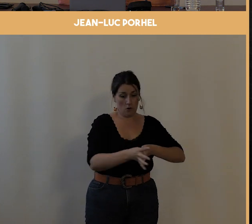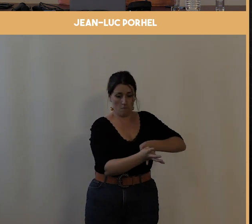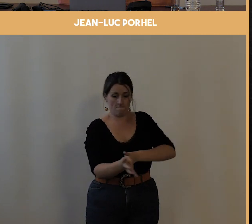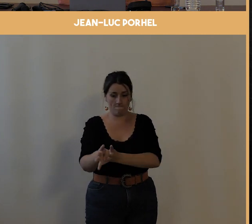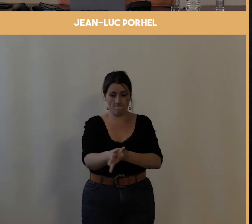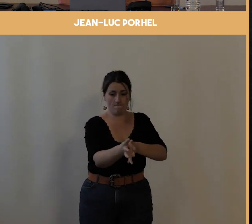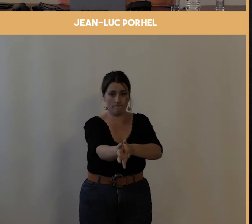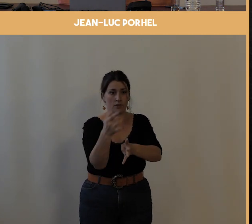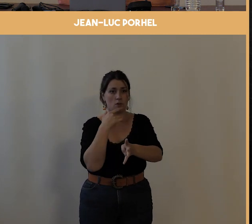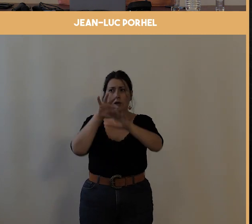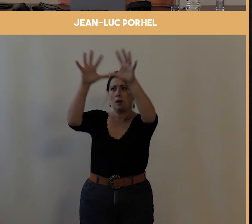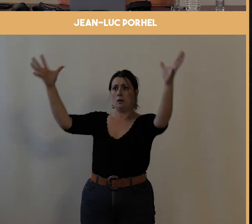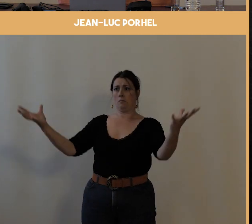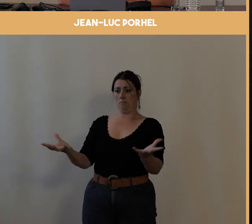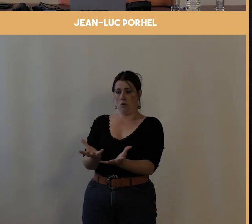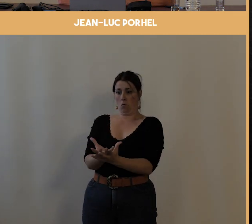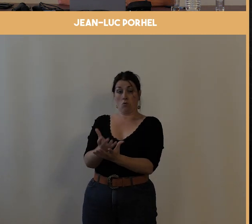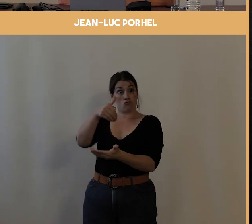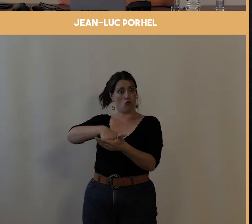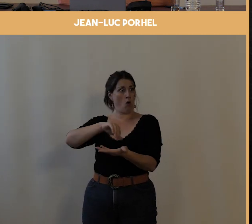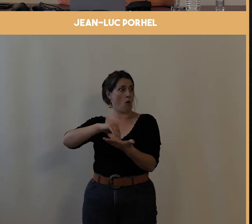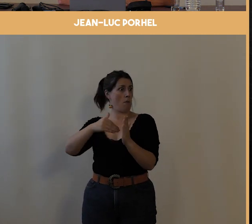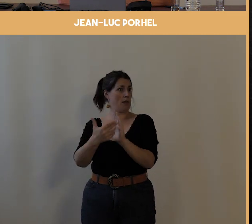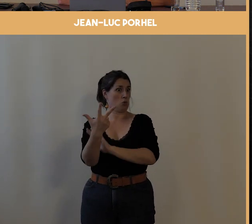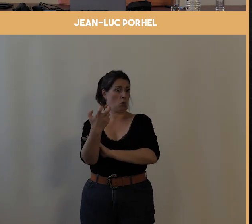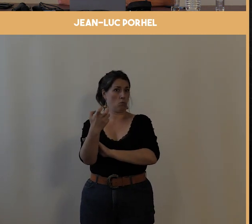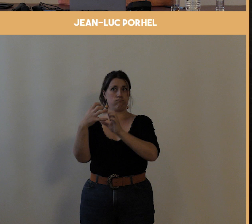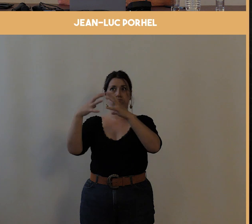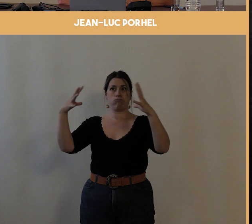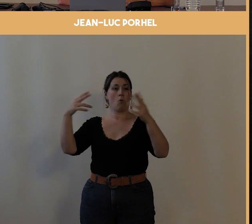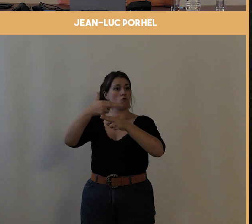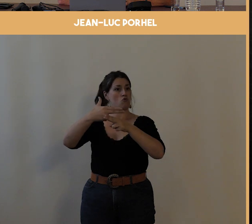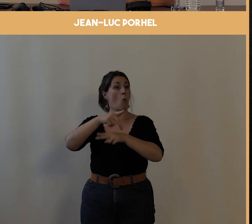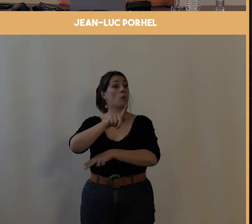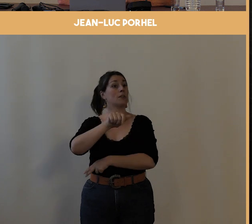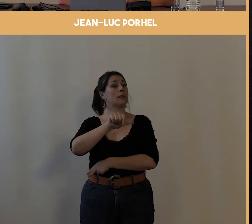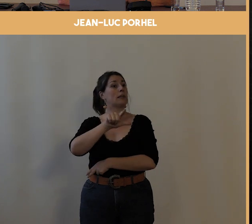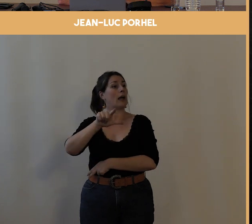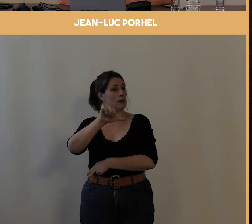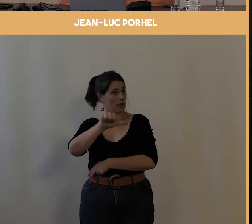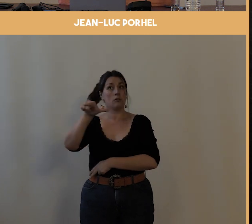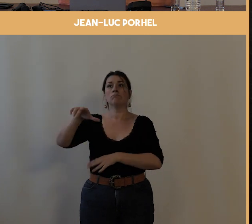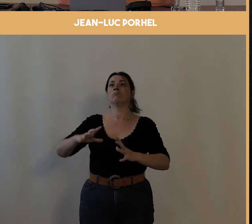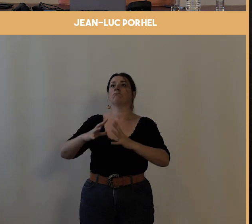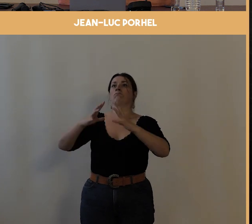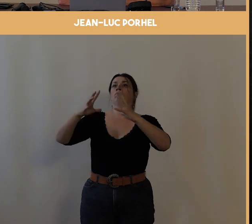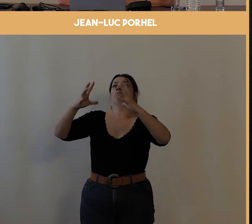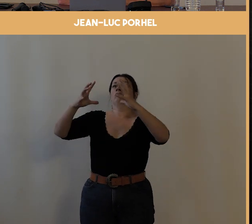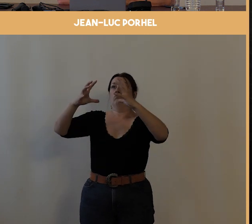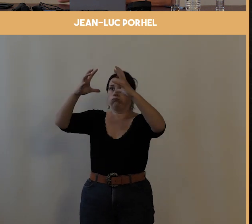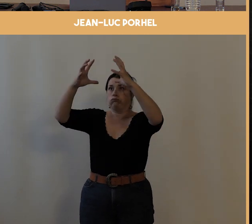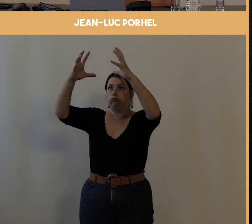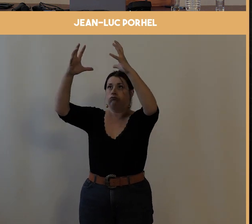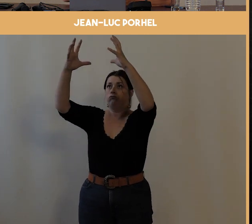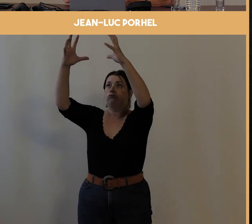mesure plusieurs milliers de mètres cubes, qui s'appelle le Gallia, va décoller. Lorsqu'il décolle, les cyclistes,